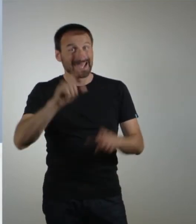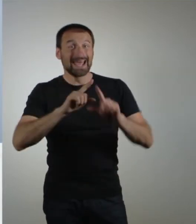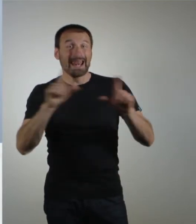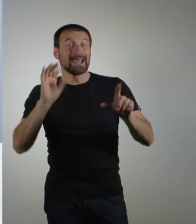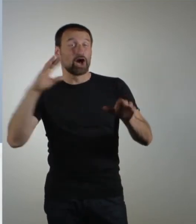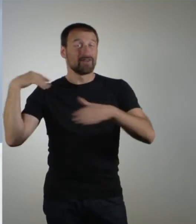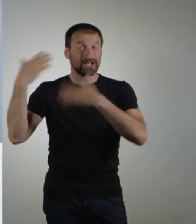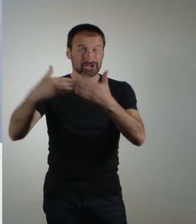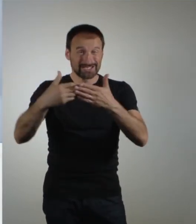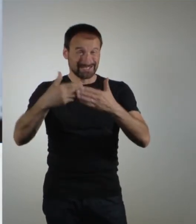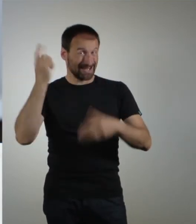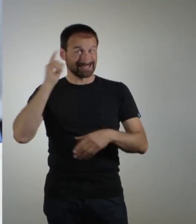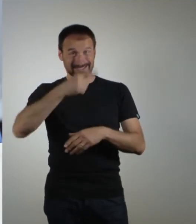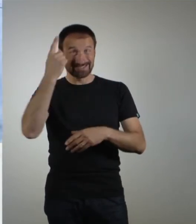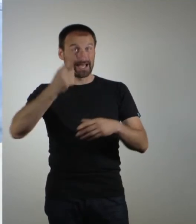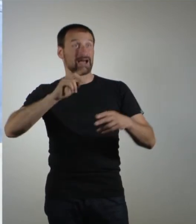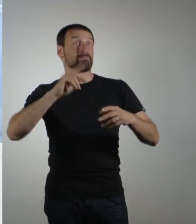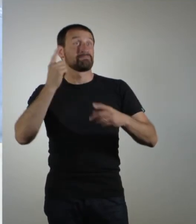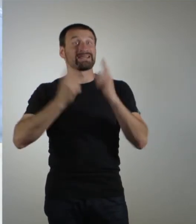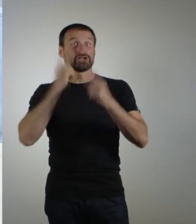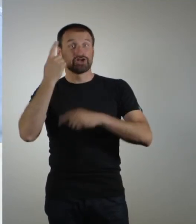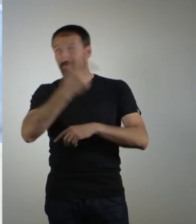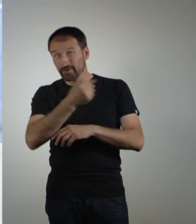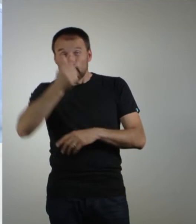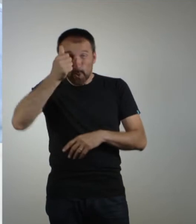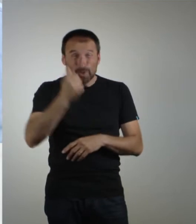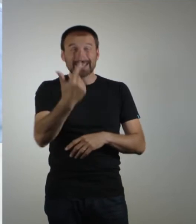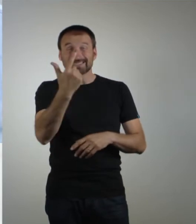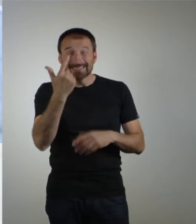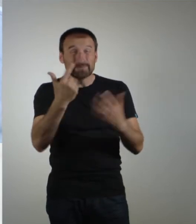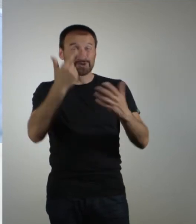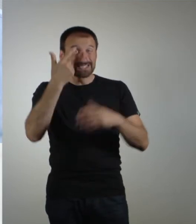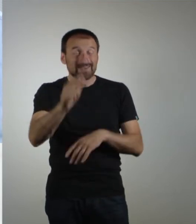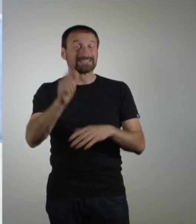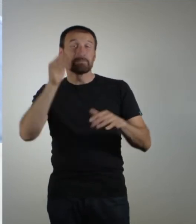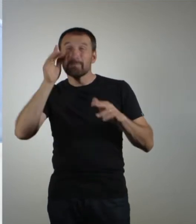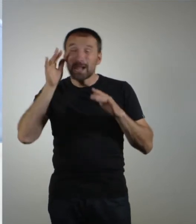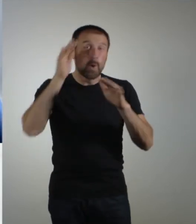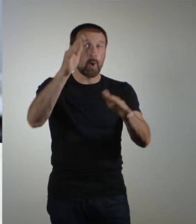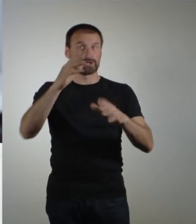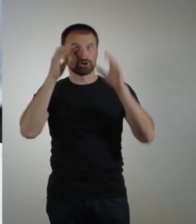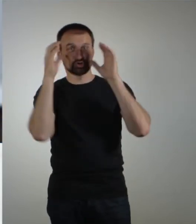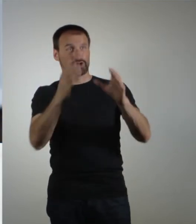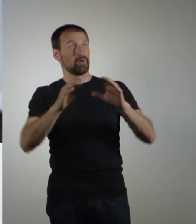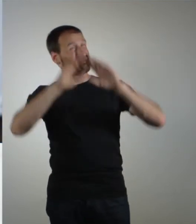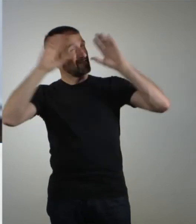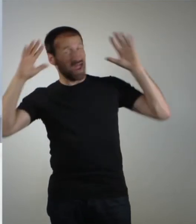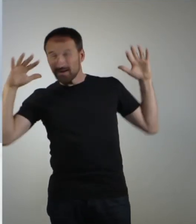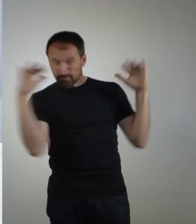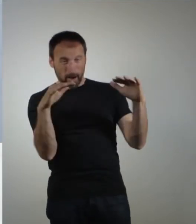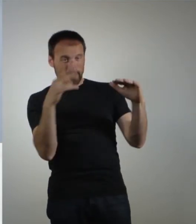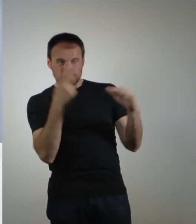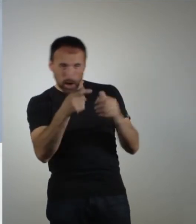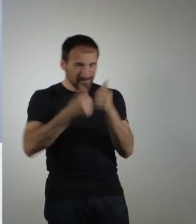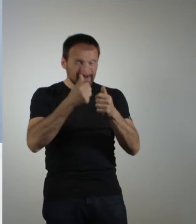Millionen Zuschauer hatte, die weltweit dieses Turnier angeschaut haben, dann schaffen wir es fast, die Fußball-Weltmeisterschaft halt